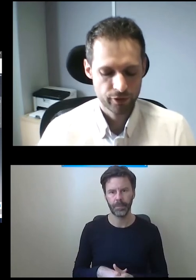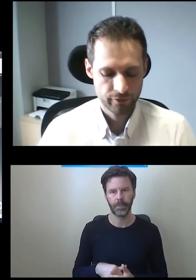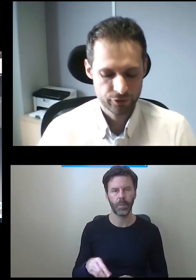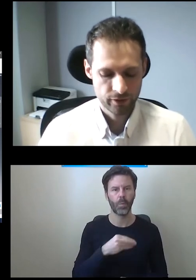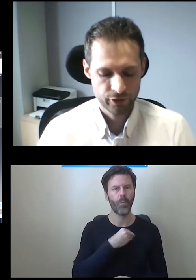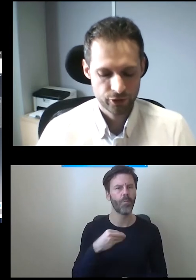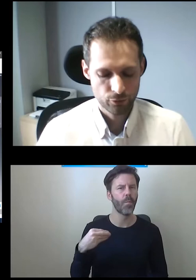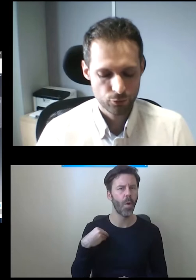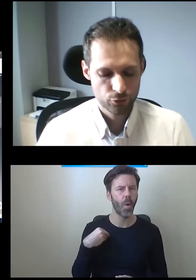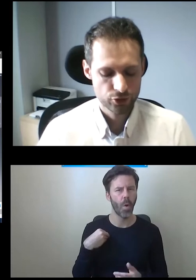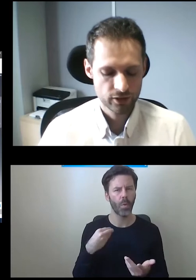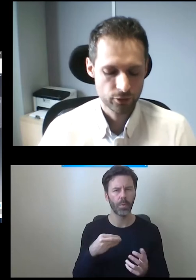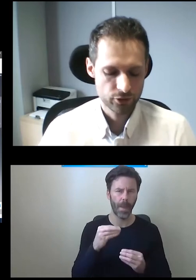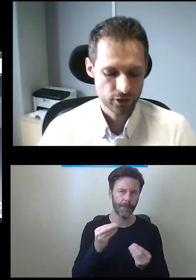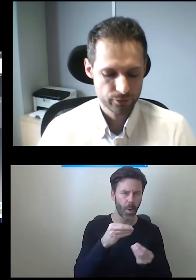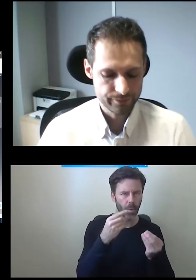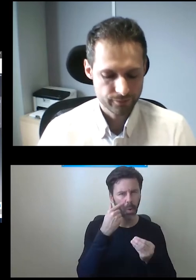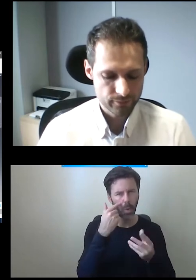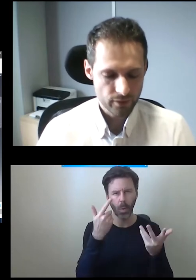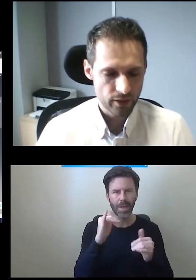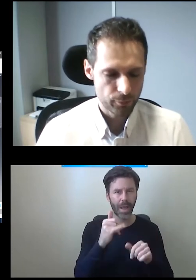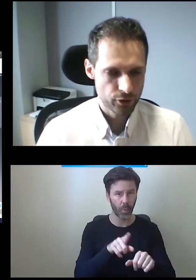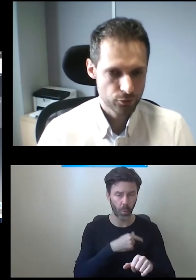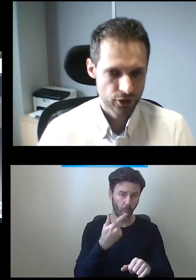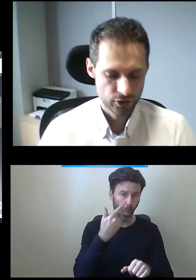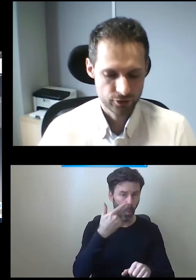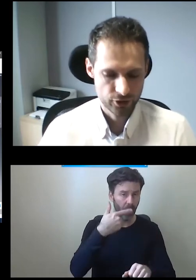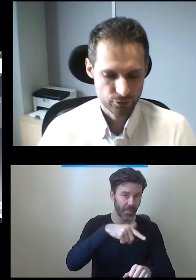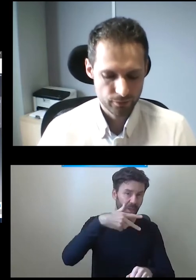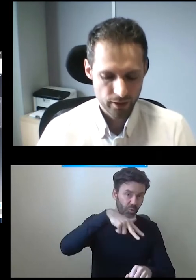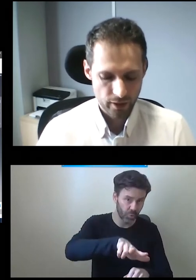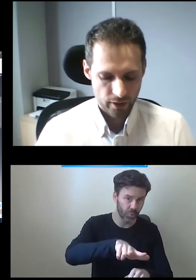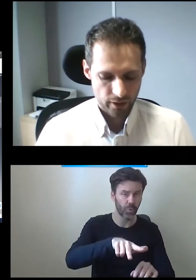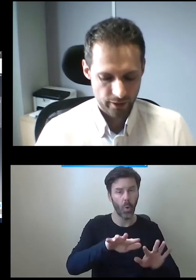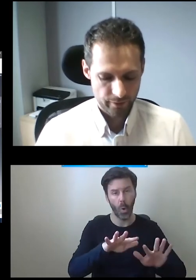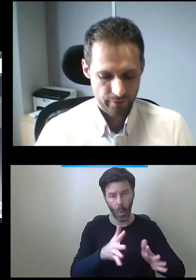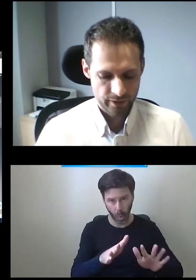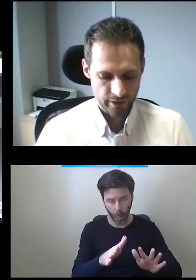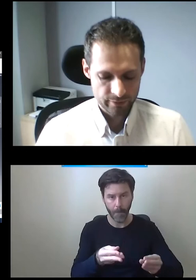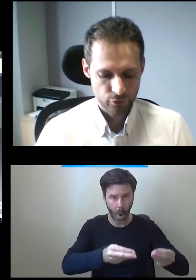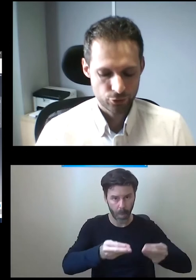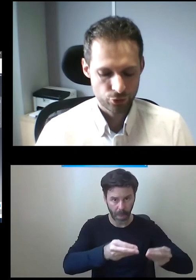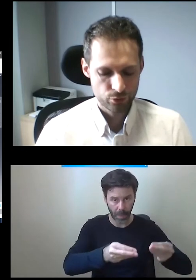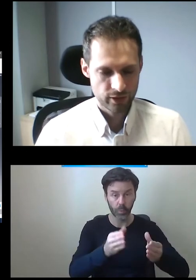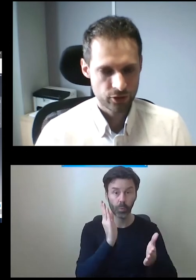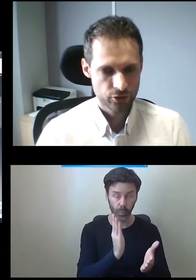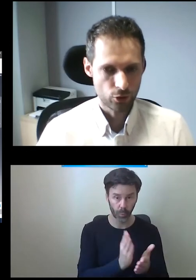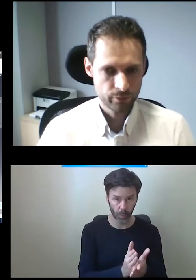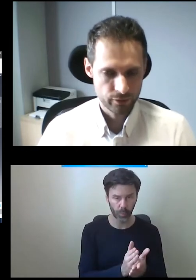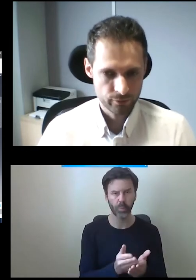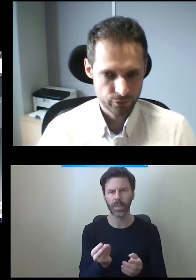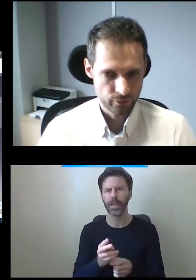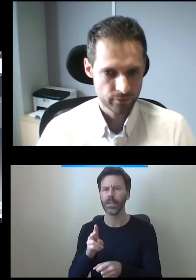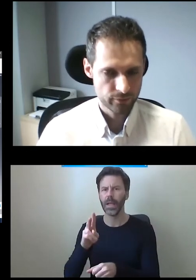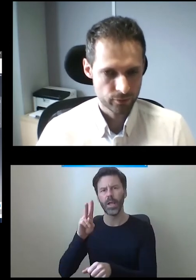zajmować gdzieś koło dwóch do trzech tygodni czasu. Po tych dwóch, trzech tygodniach czasu inspektor dozór techniczny